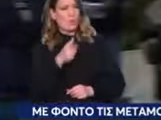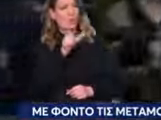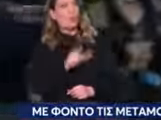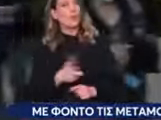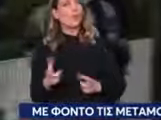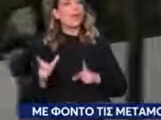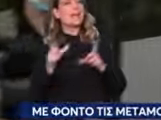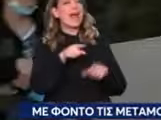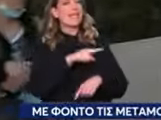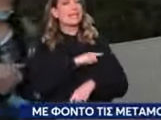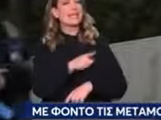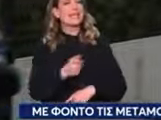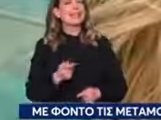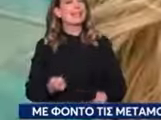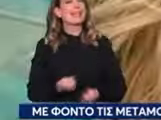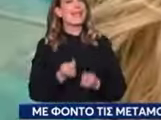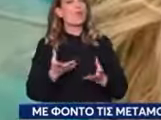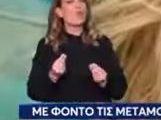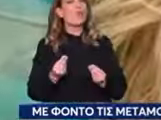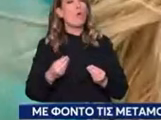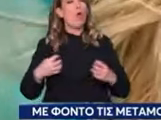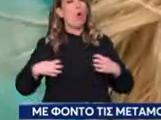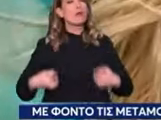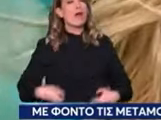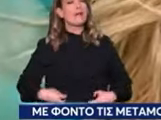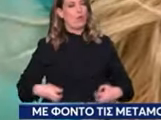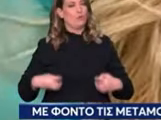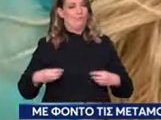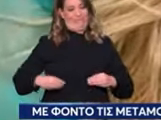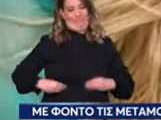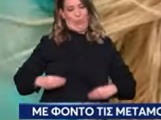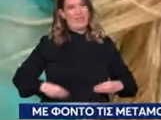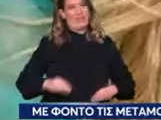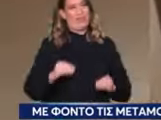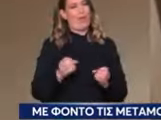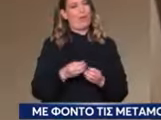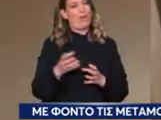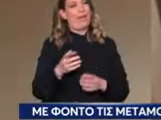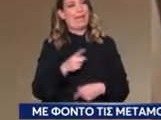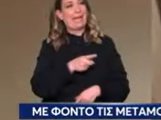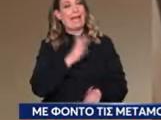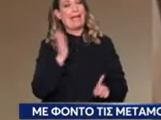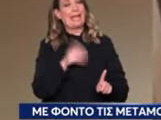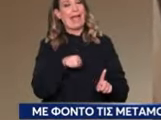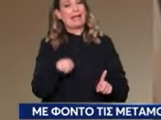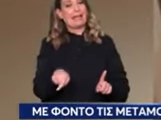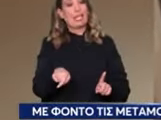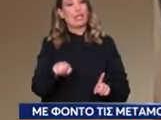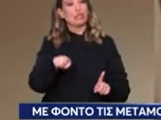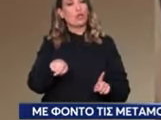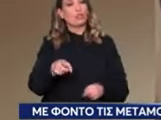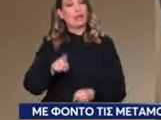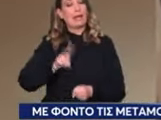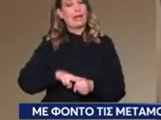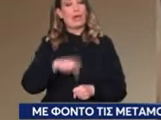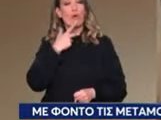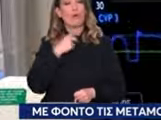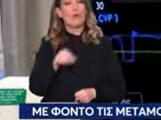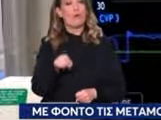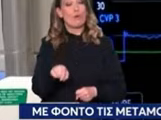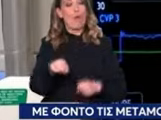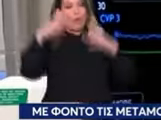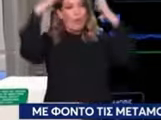διαχειρίζεται τις δωρεές οργάνων. Επιχειρώντας μάλιστα να συνδέσει την υπόθεση της Ζορτζίνας με εκείνη ενός